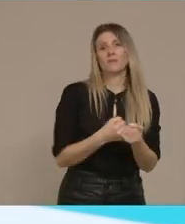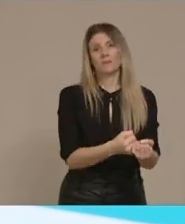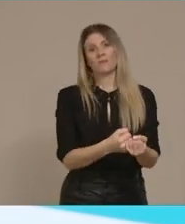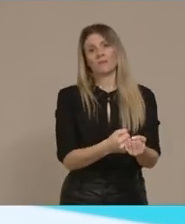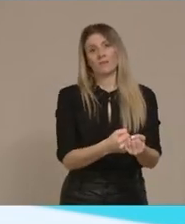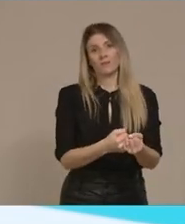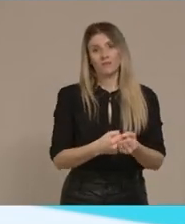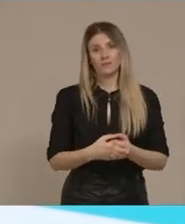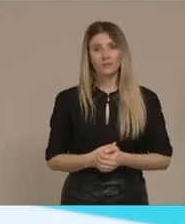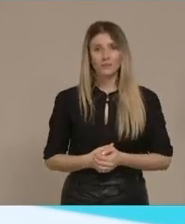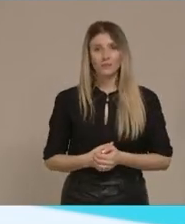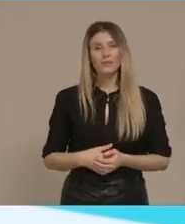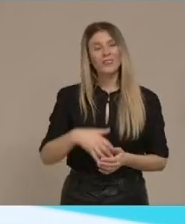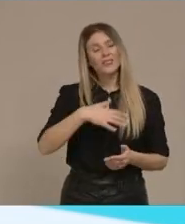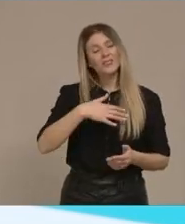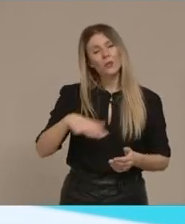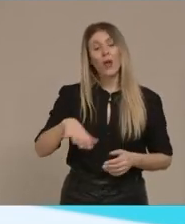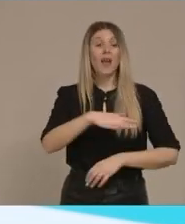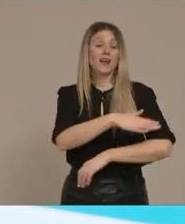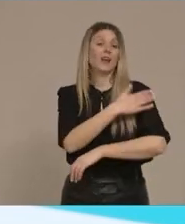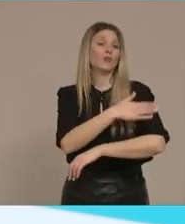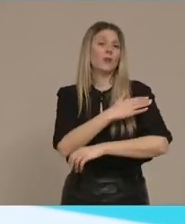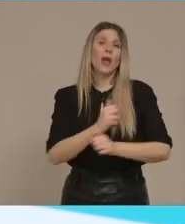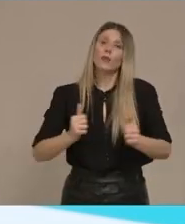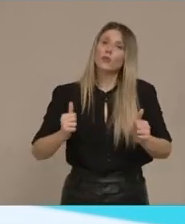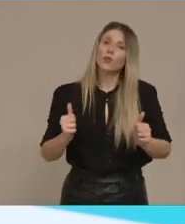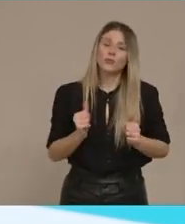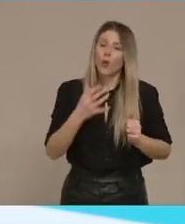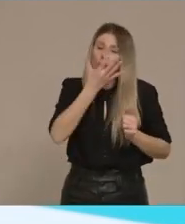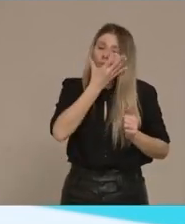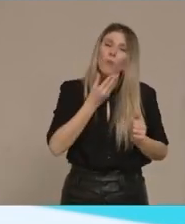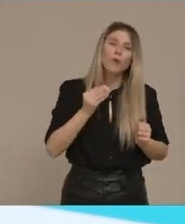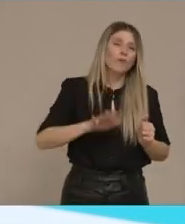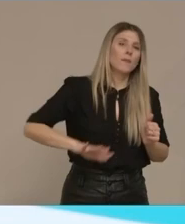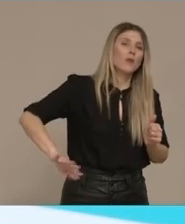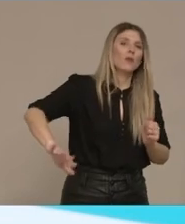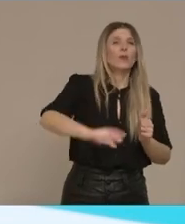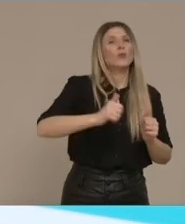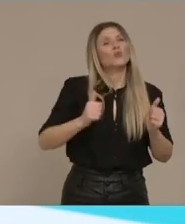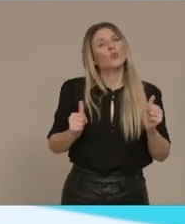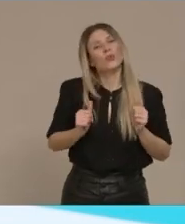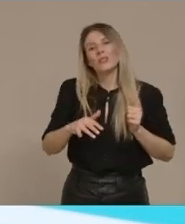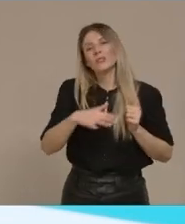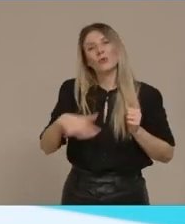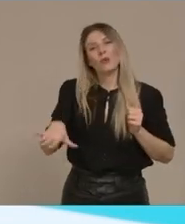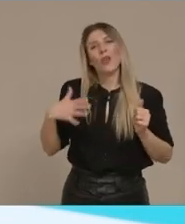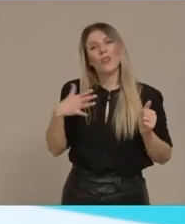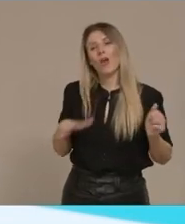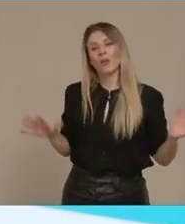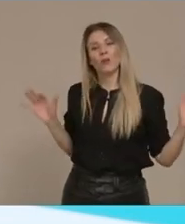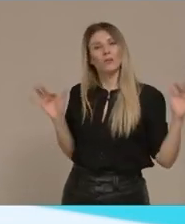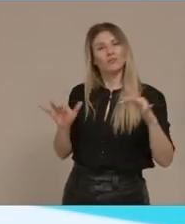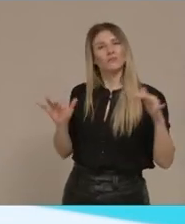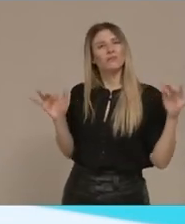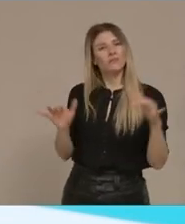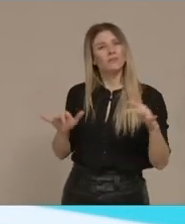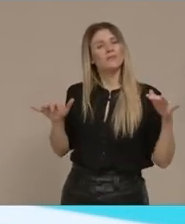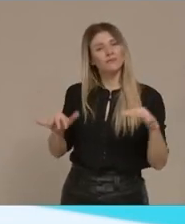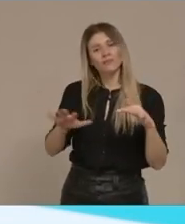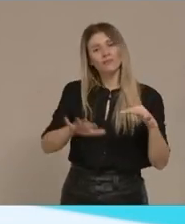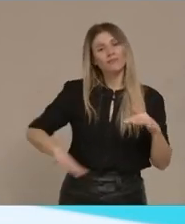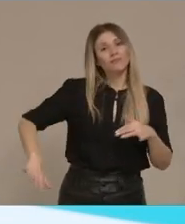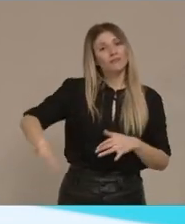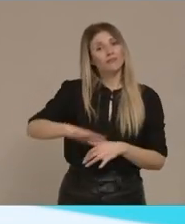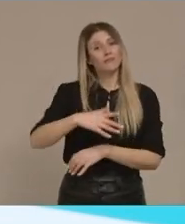θέλουν Να επισκέπτονται Και αυτό θα δώσει Οπωσδήποτε μια διέξοδο Το τονίζω πάλι Σε συνδέασμο με τον